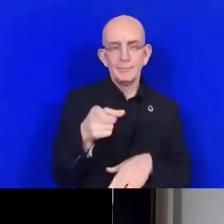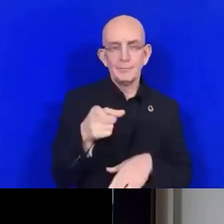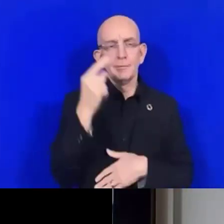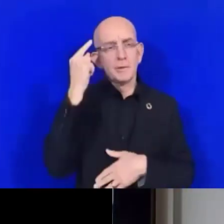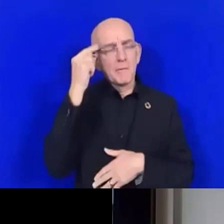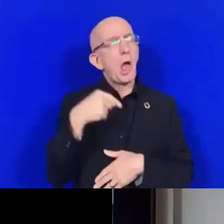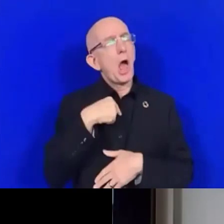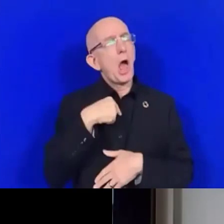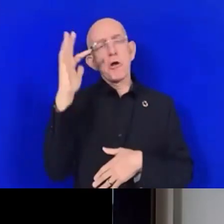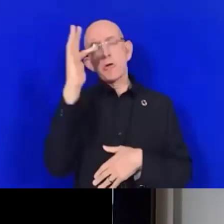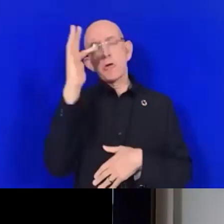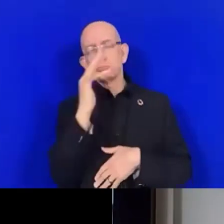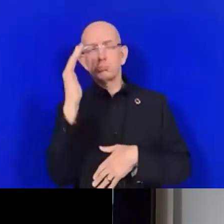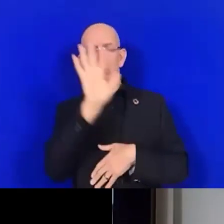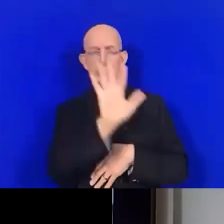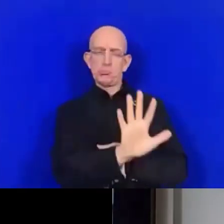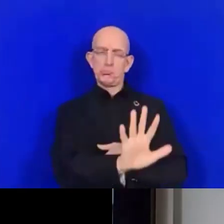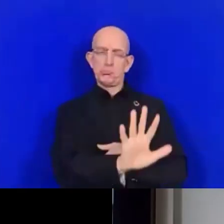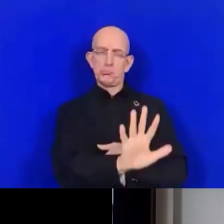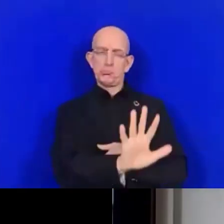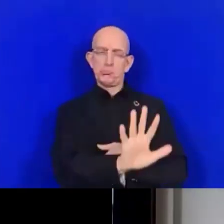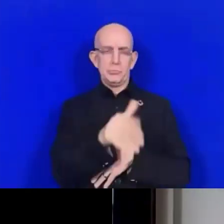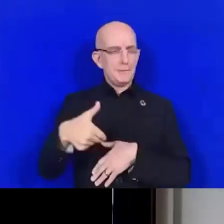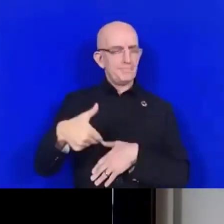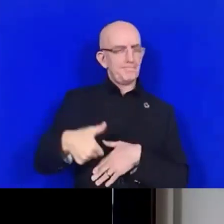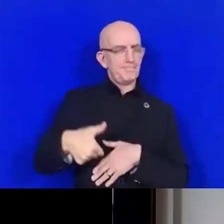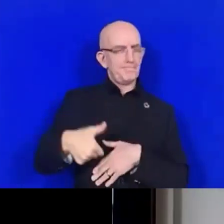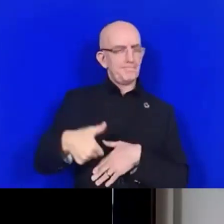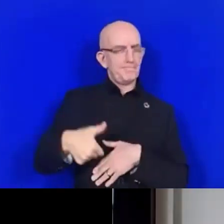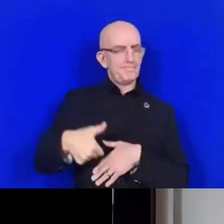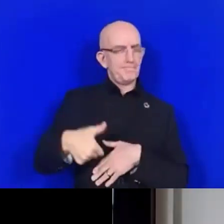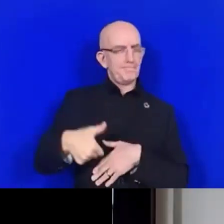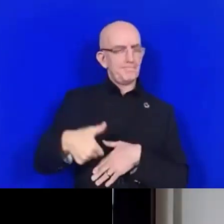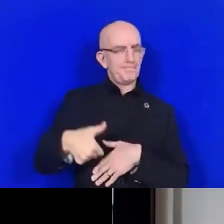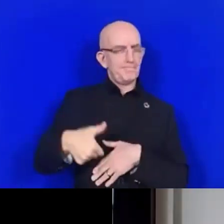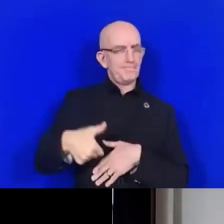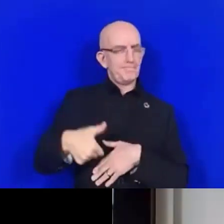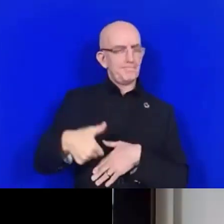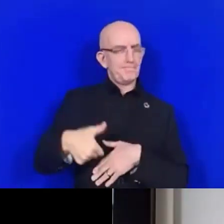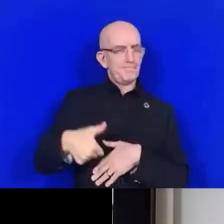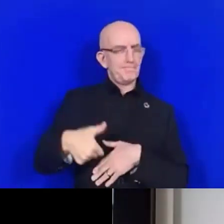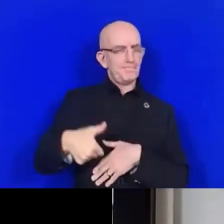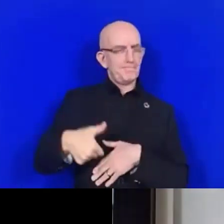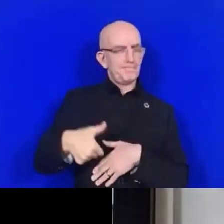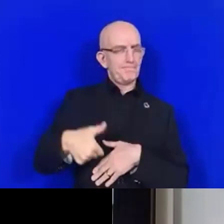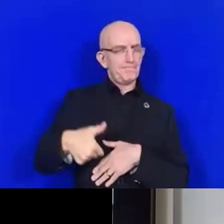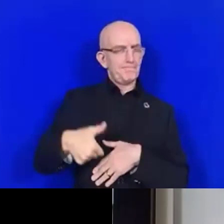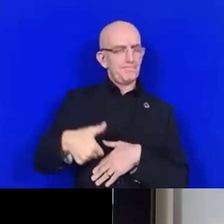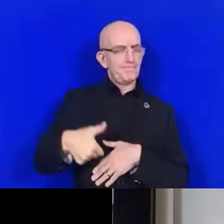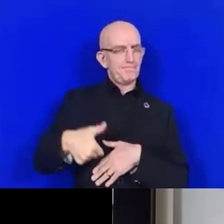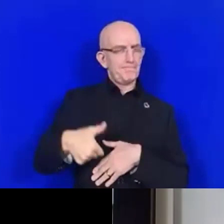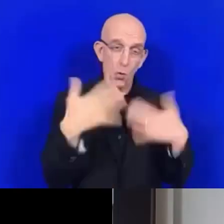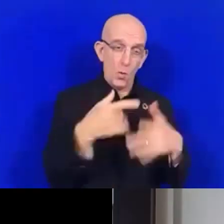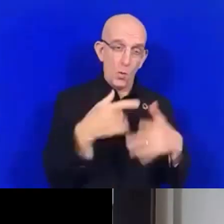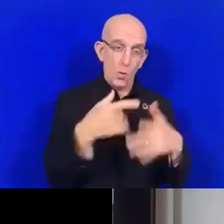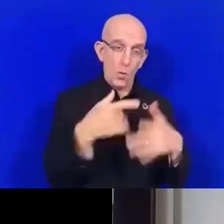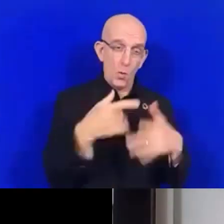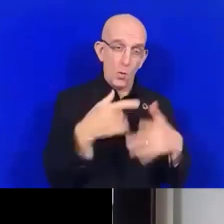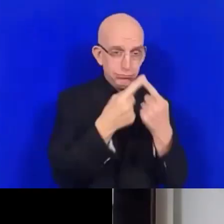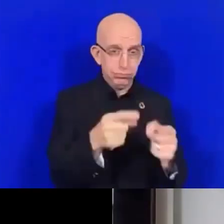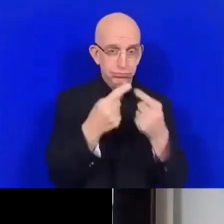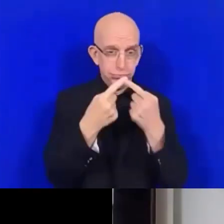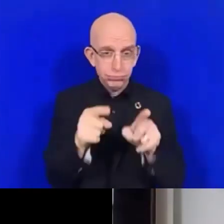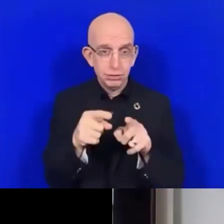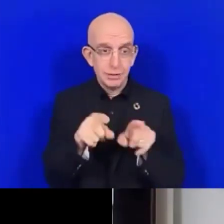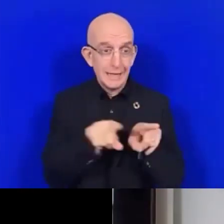situation de handicap ne sont pas un groupe homogène, ils sont différents, non seulement à cause du type de handicap, mais